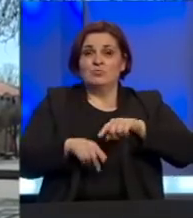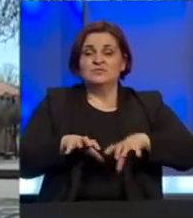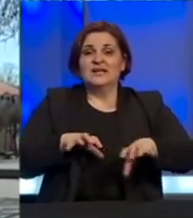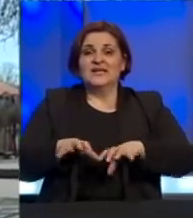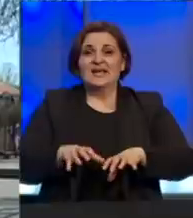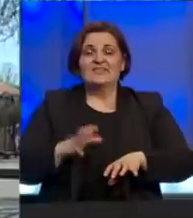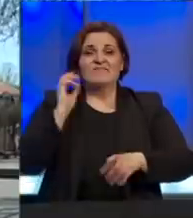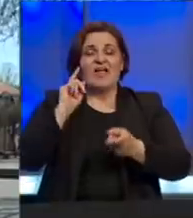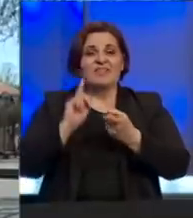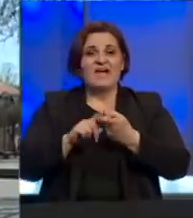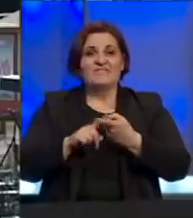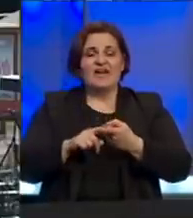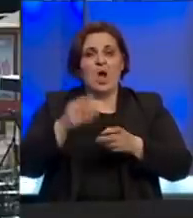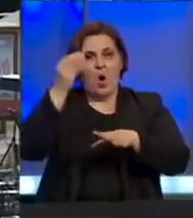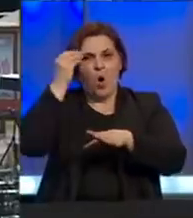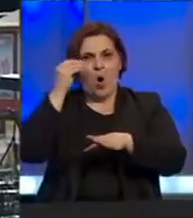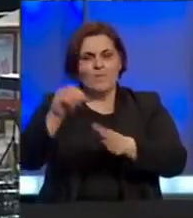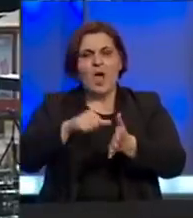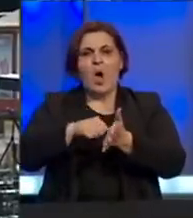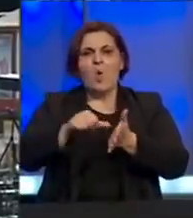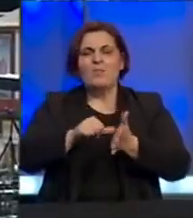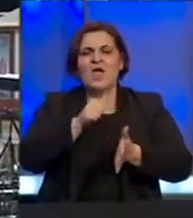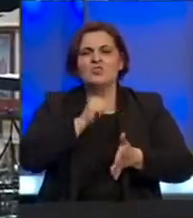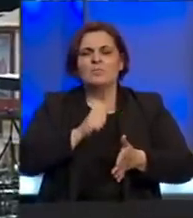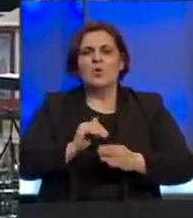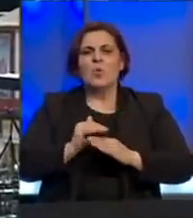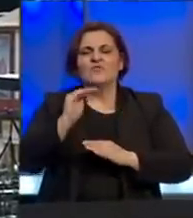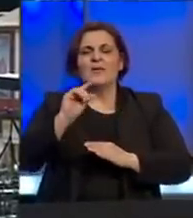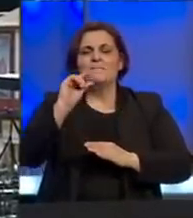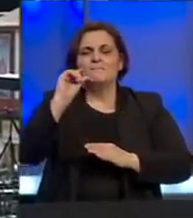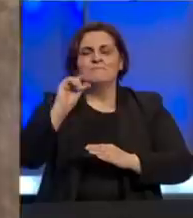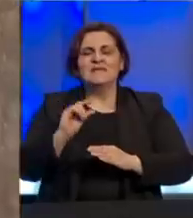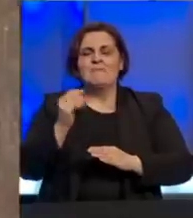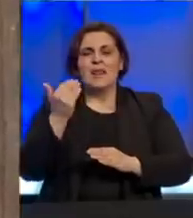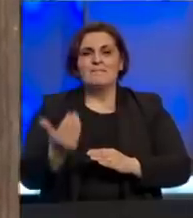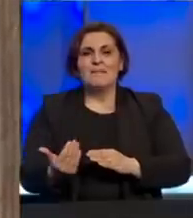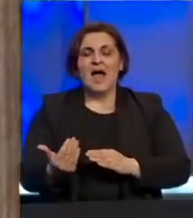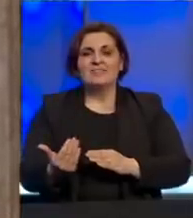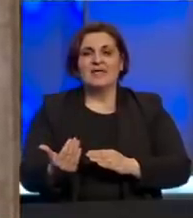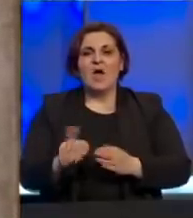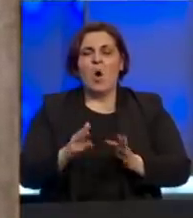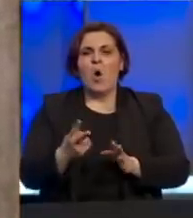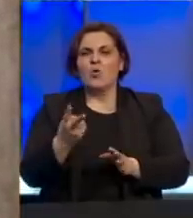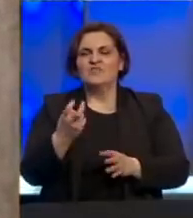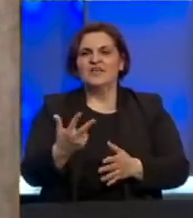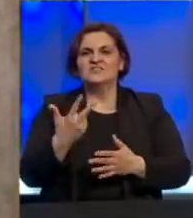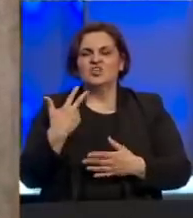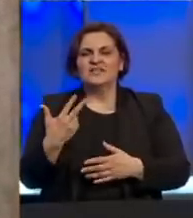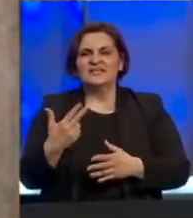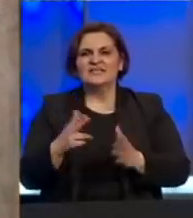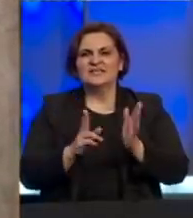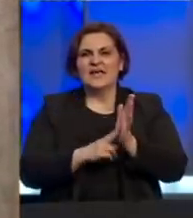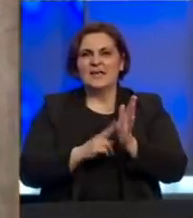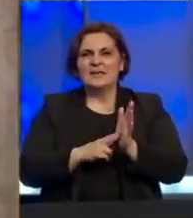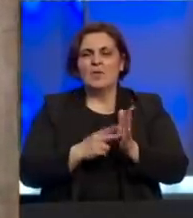vlada federacije im je obećala uplate doprinosa u visini minimalne plate odnosno oko 230 konvertibilnih